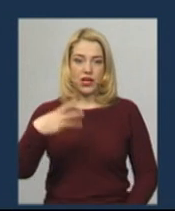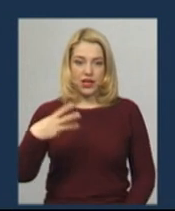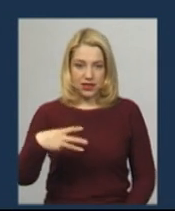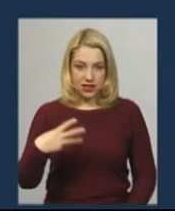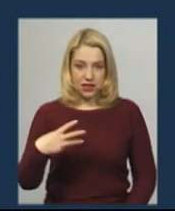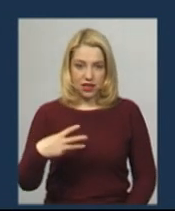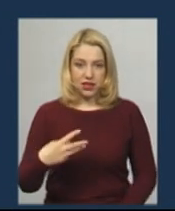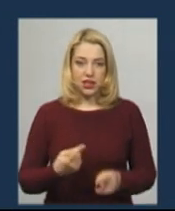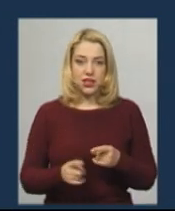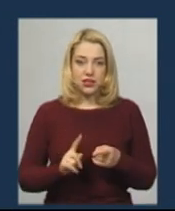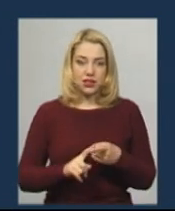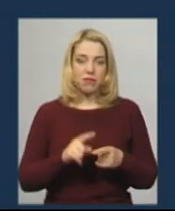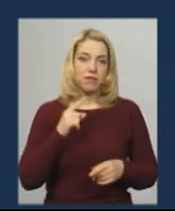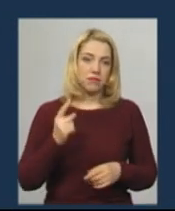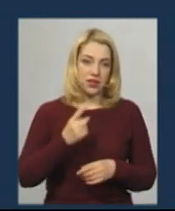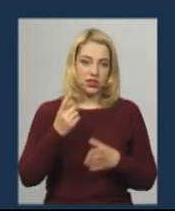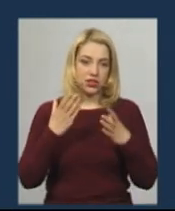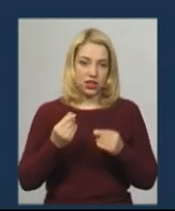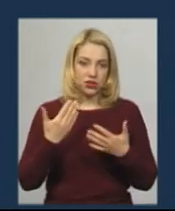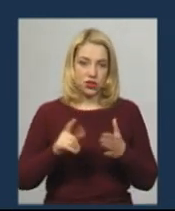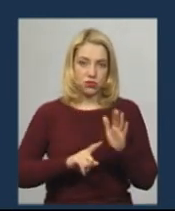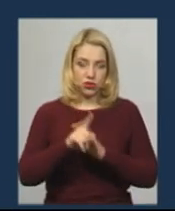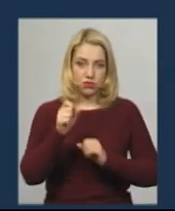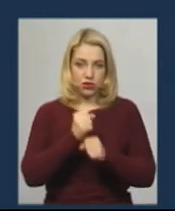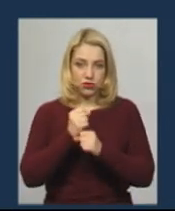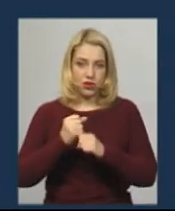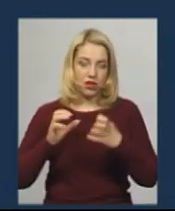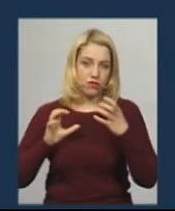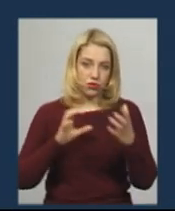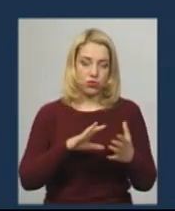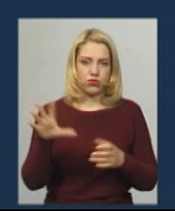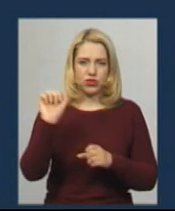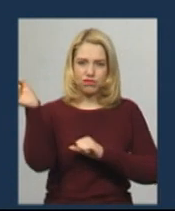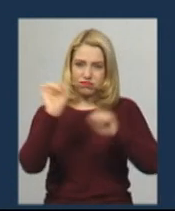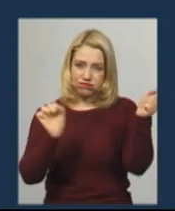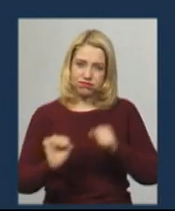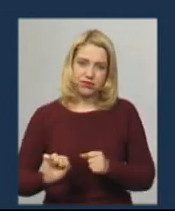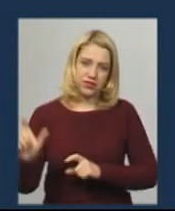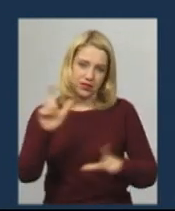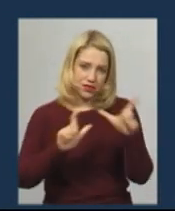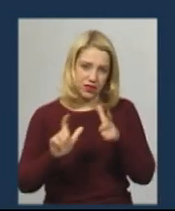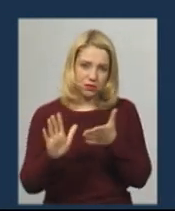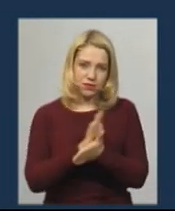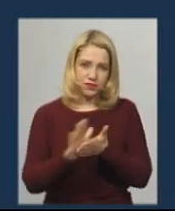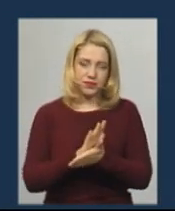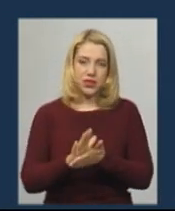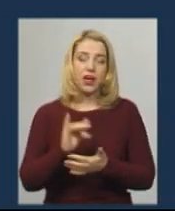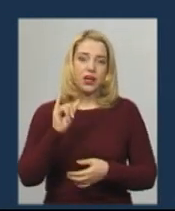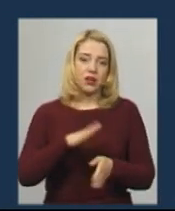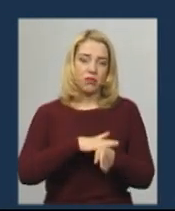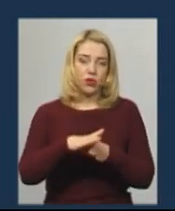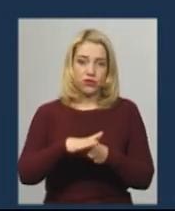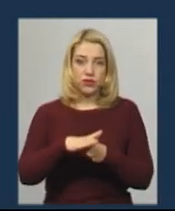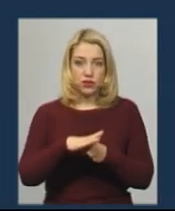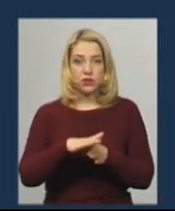30. Сьогодні перший день виїхали, автобуси всі помиті, дезінфіковані, повністю